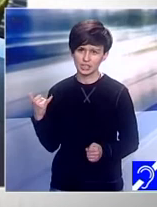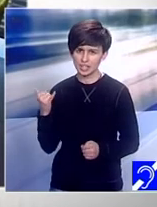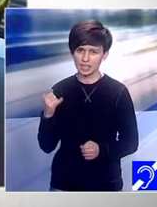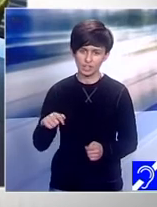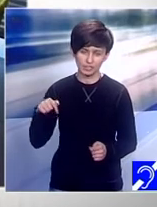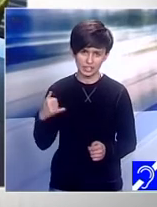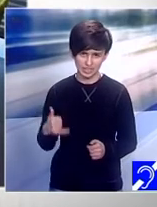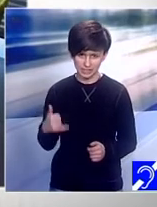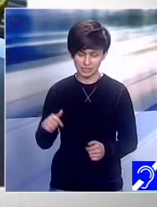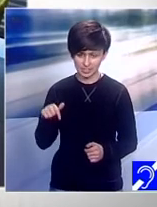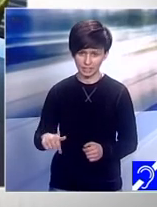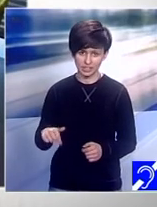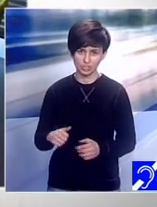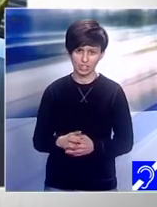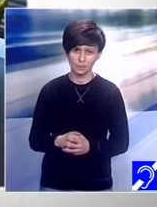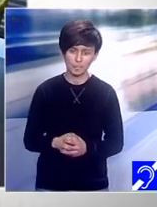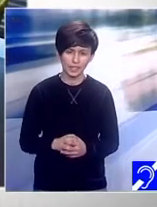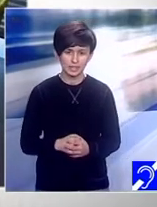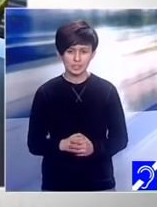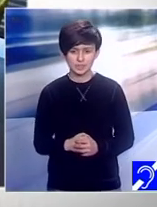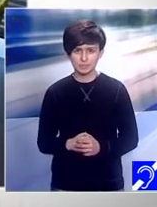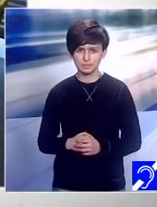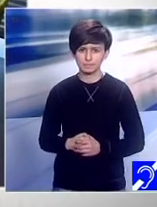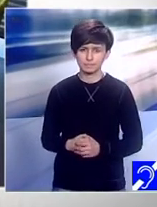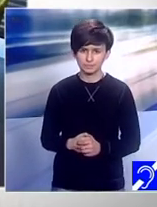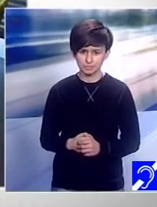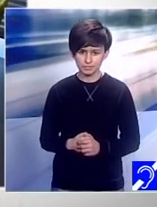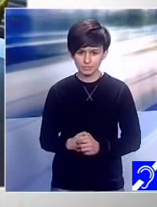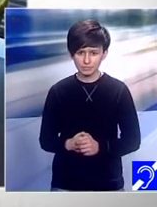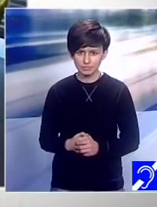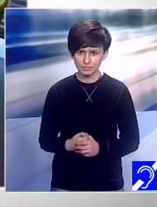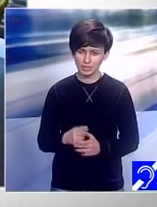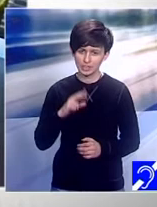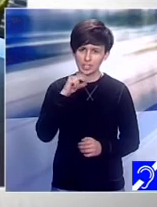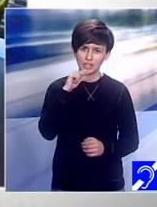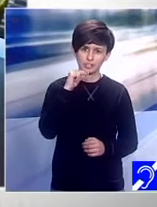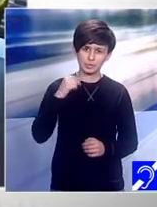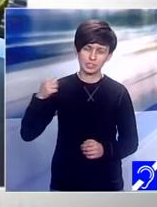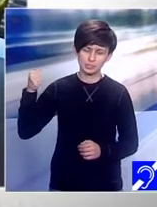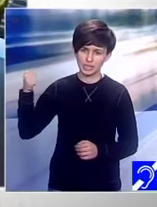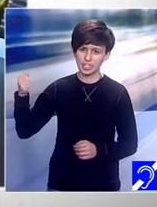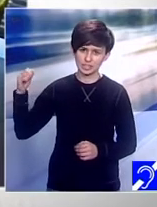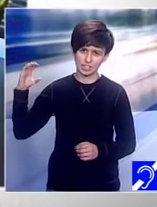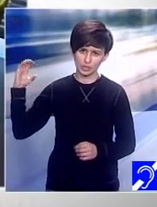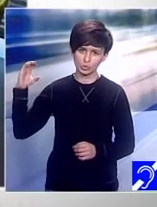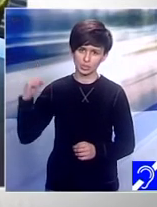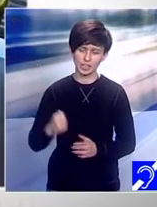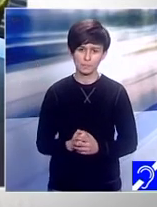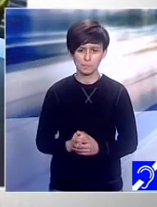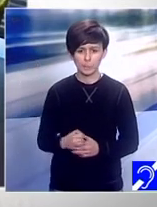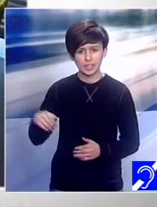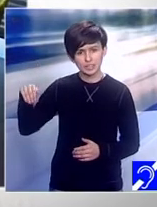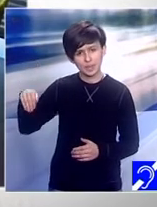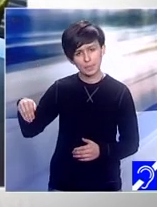și pe care i-ați văzut vorbim despre Adina Cutea și Nicolaus vorbim despre Maria Cuc și gemenii săi